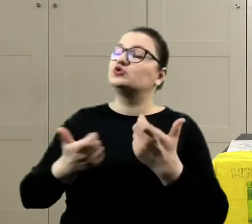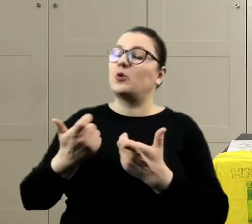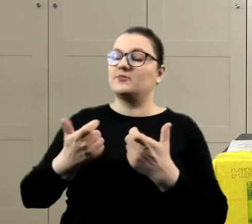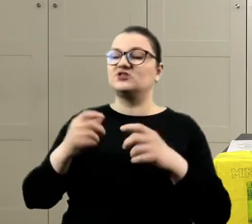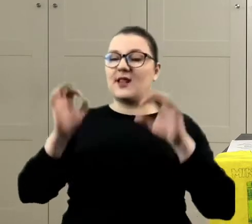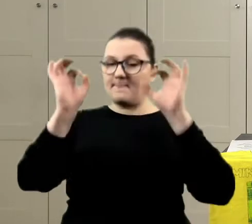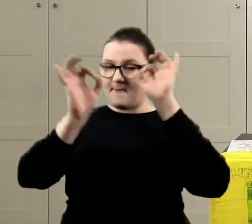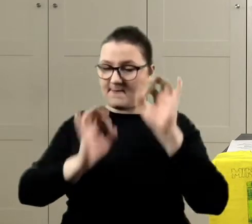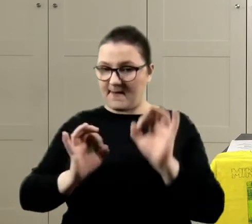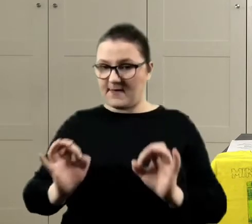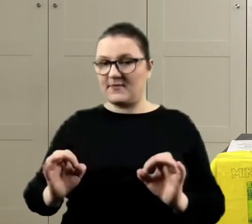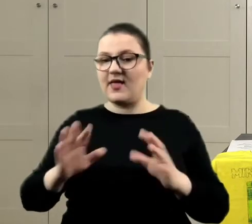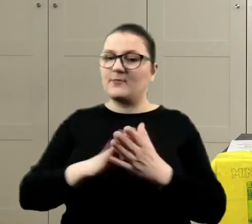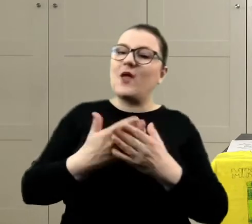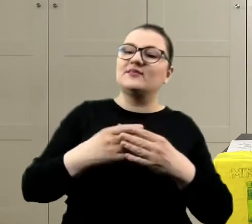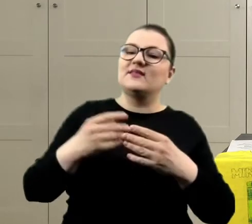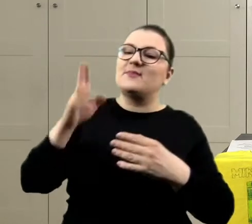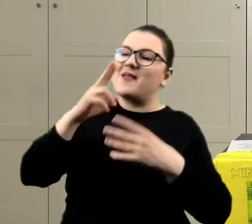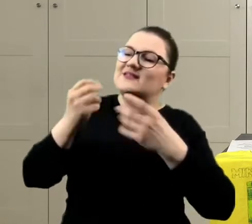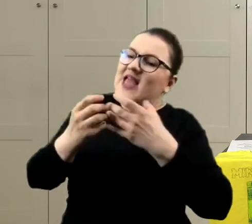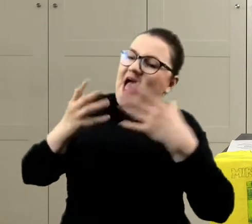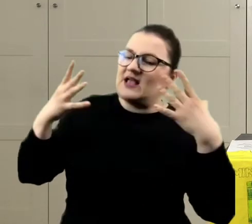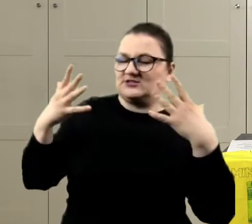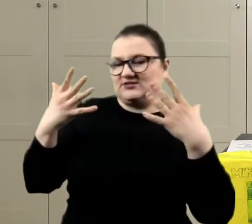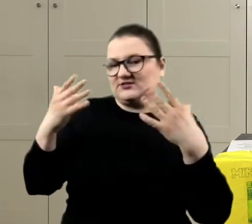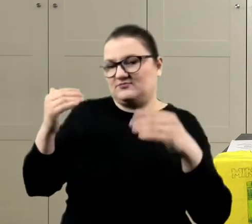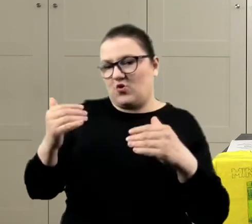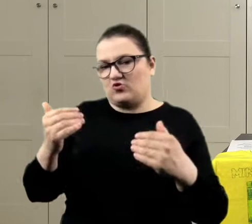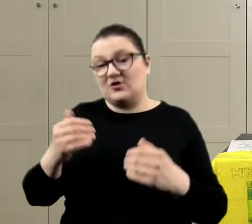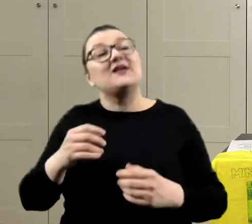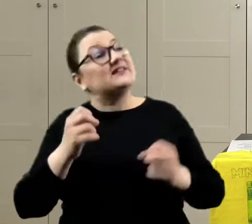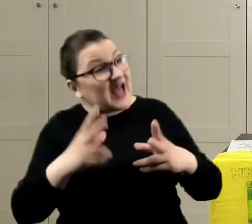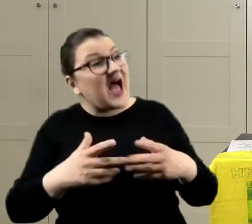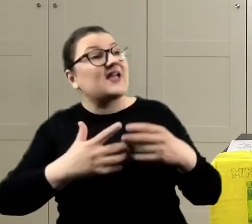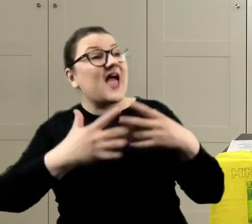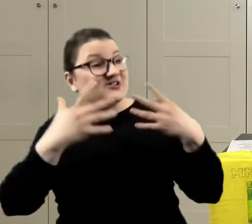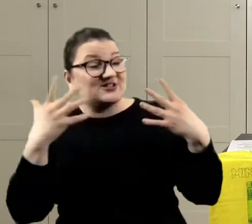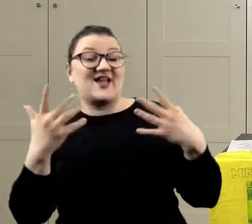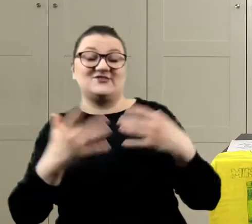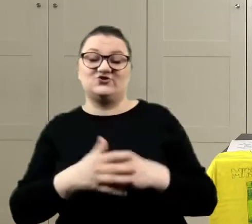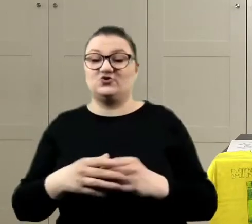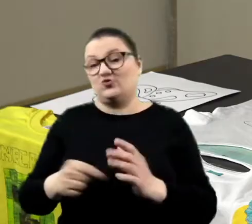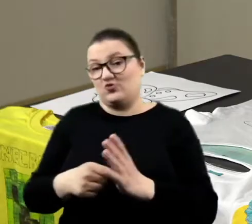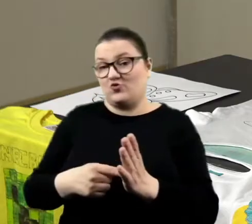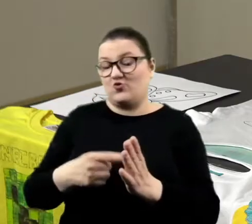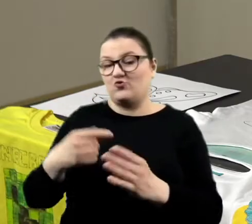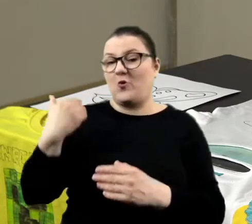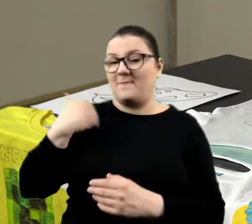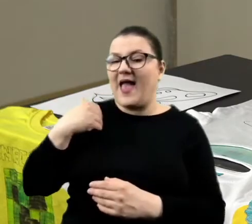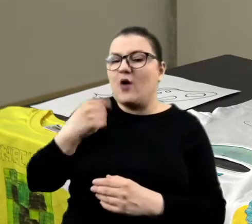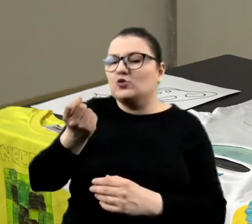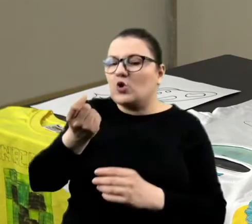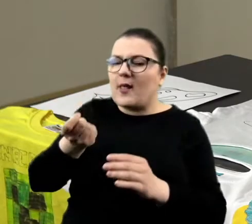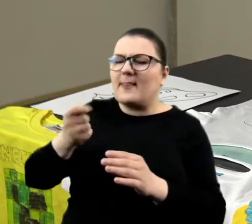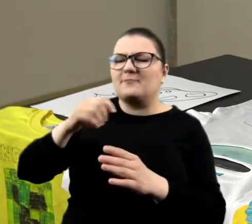przykład dać jakiś jaśniejszy niebieski. Możemy wziąć trochę białego. jaśniejszy jeszcze. Co prawda ten nasz biały troszeczkę